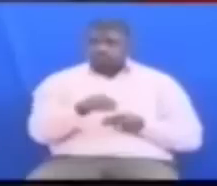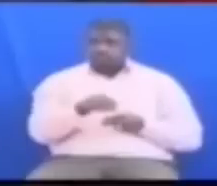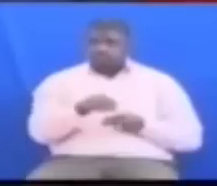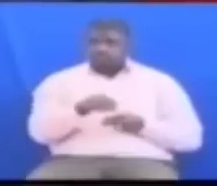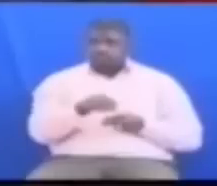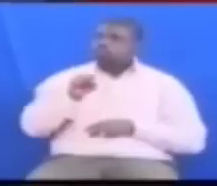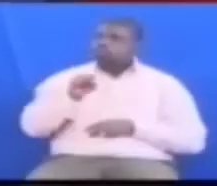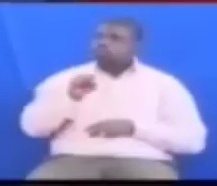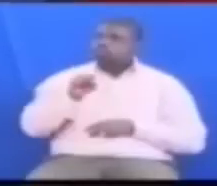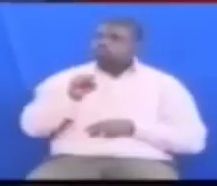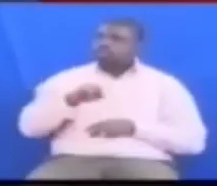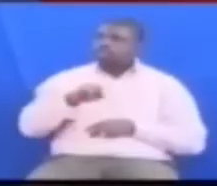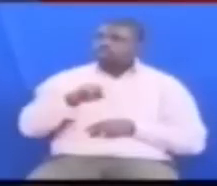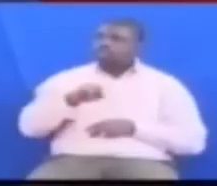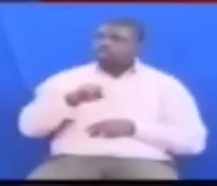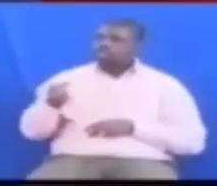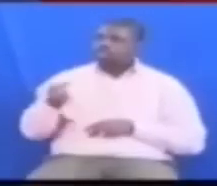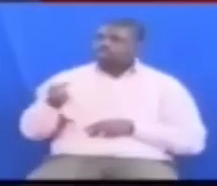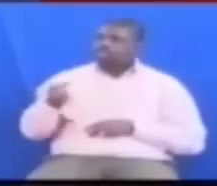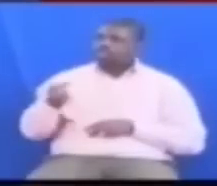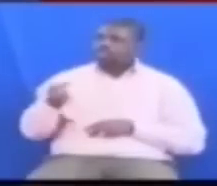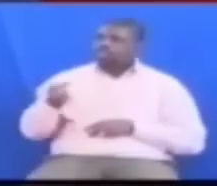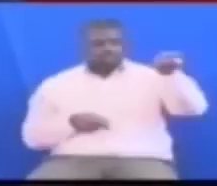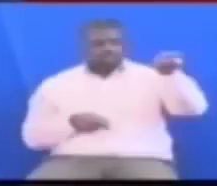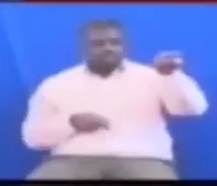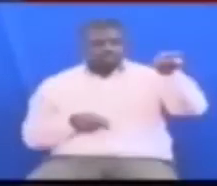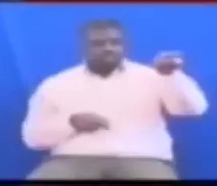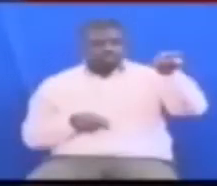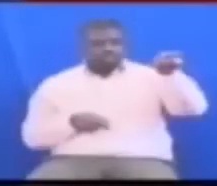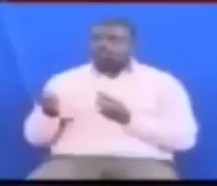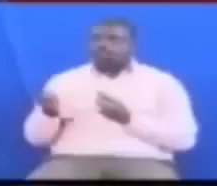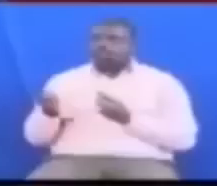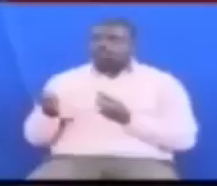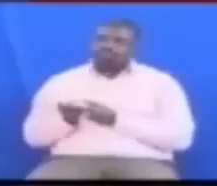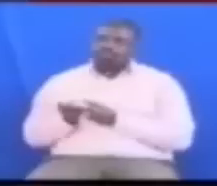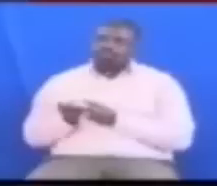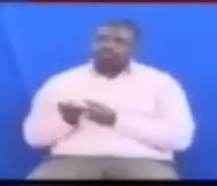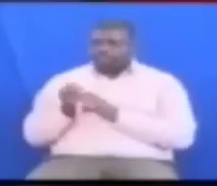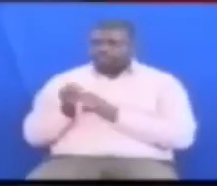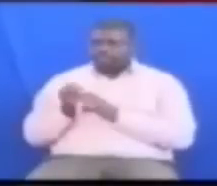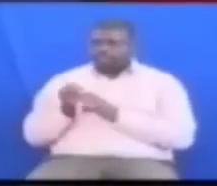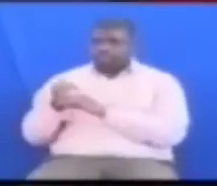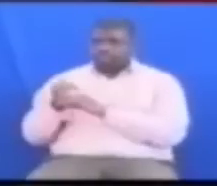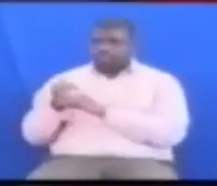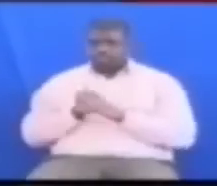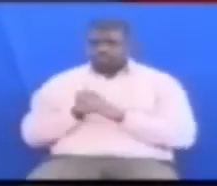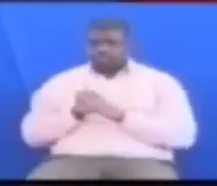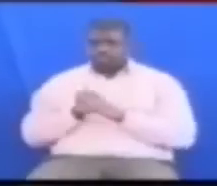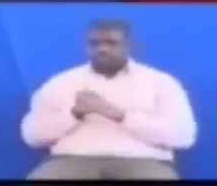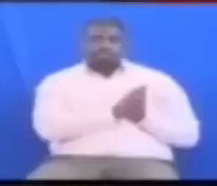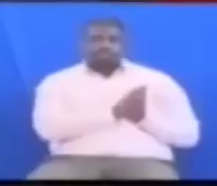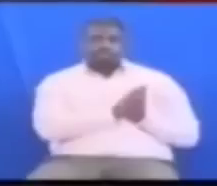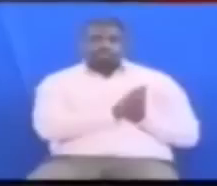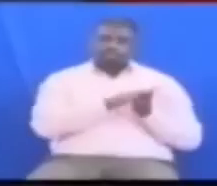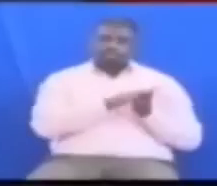ambao wamewekwa pale Jambu lingine mweshimua mwenye kiti ambao nikuwa naomba kujungumza Niswala hili la La demo kwa siyam Katiba inaeleza kwa mba